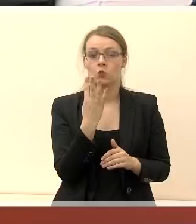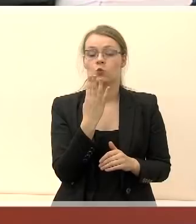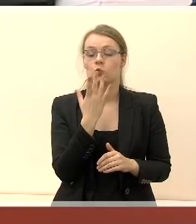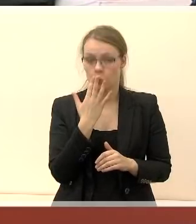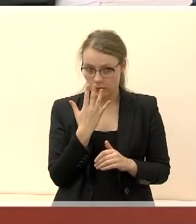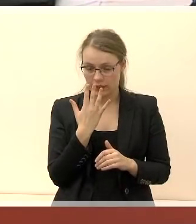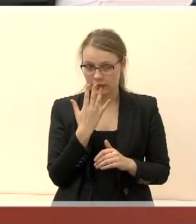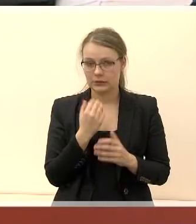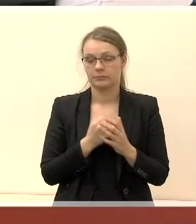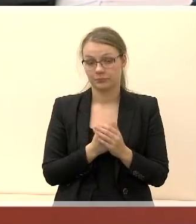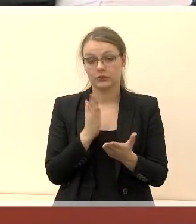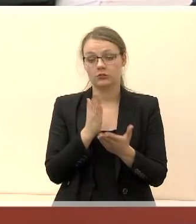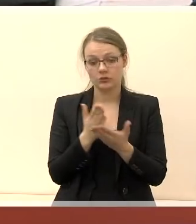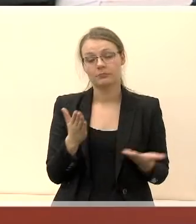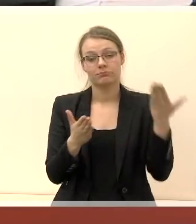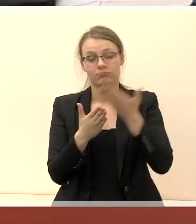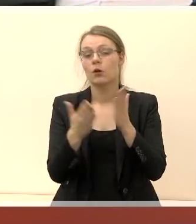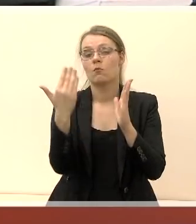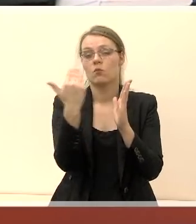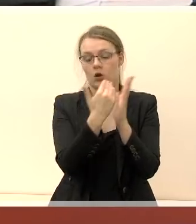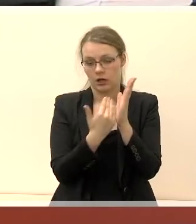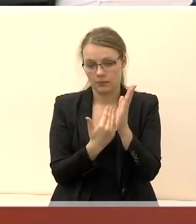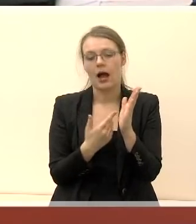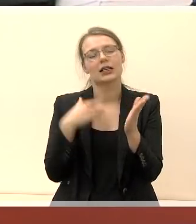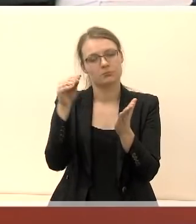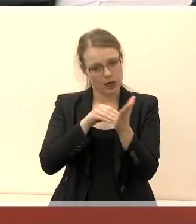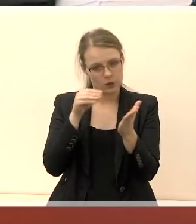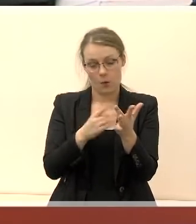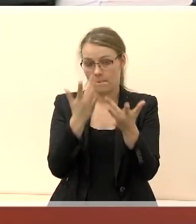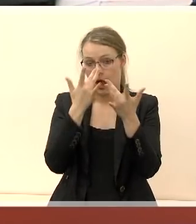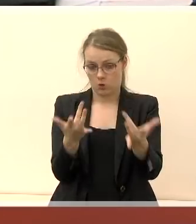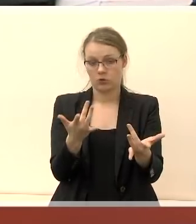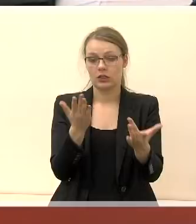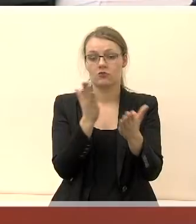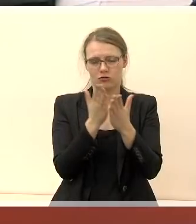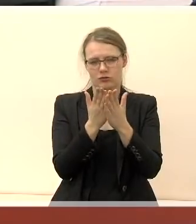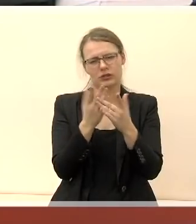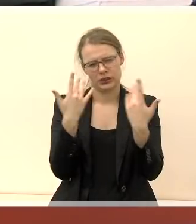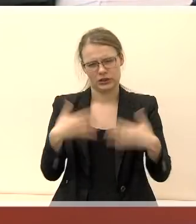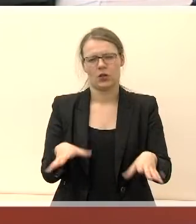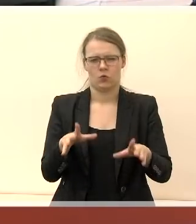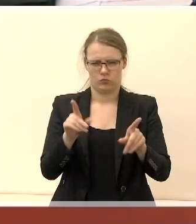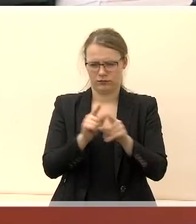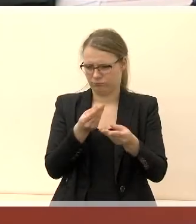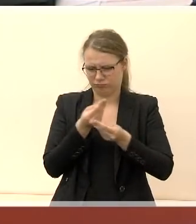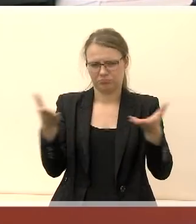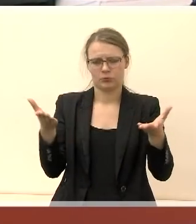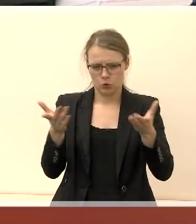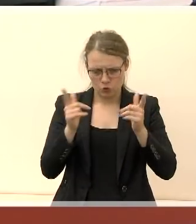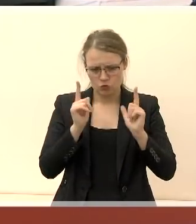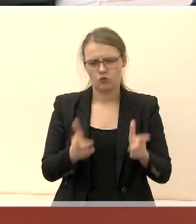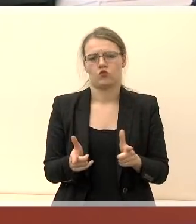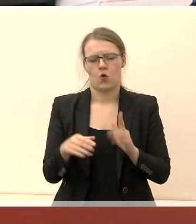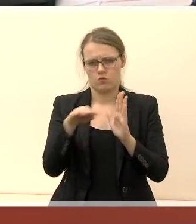vienybę pateikta programa, dar kartą parodysiu, yra išplatinta jums, tai yra realistinė,